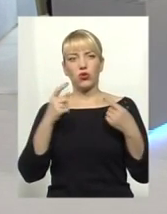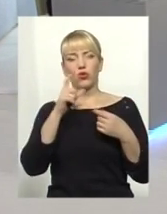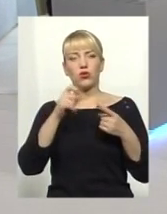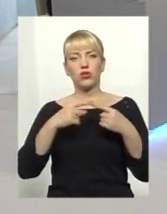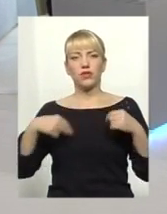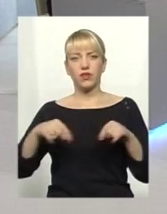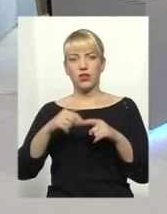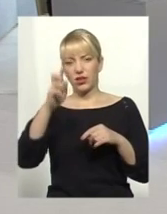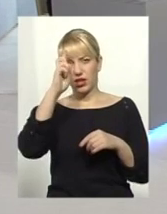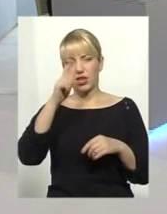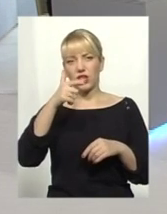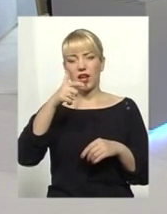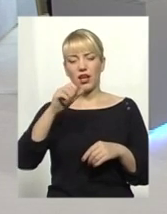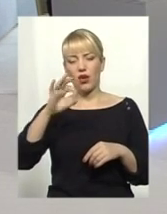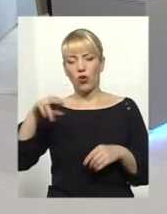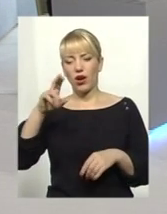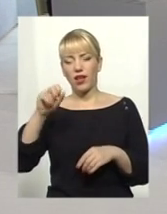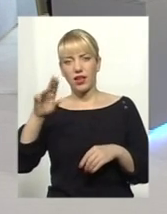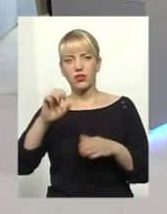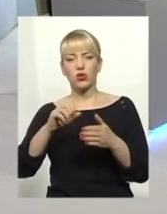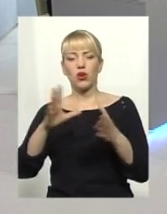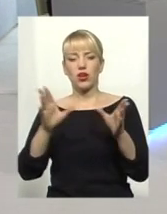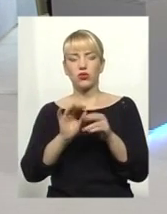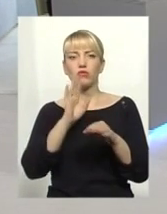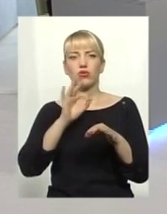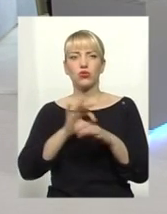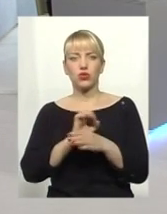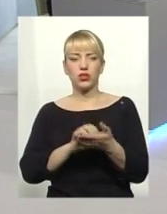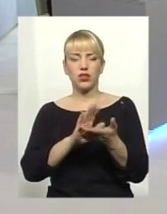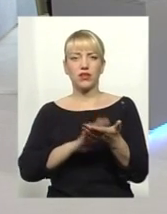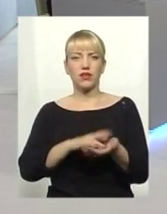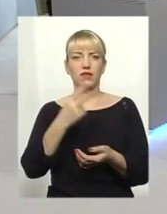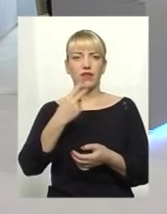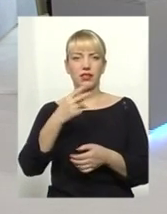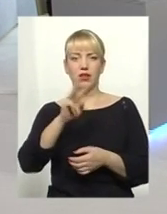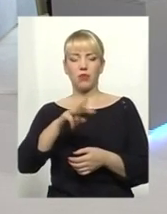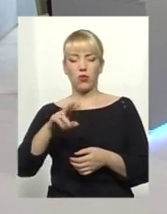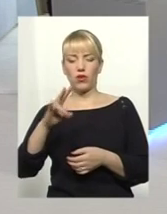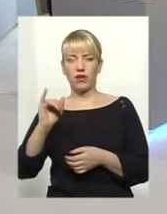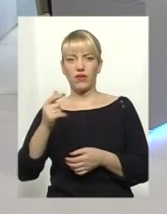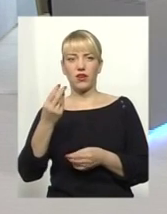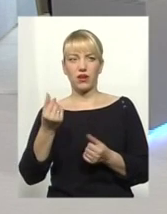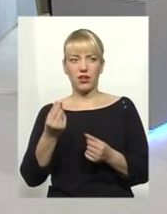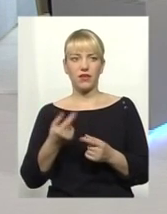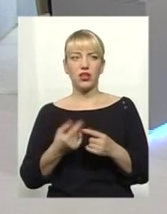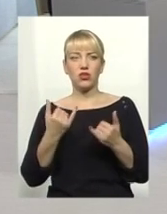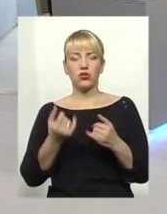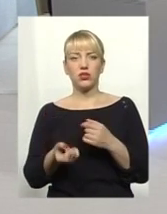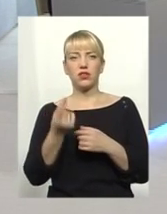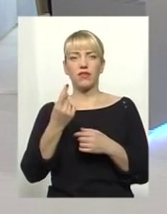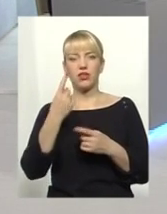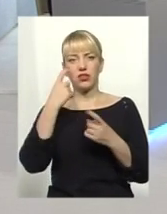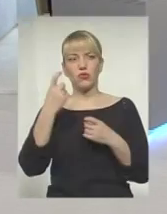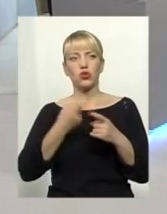Держгеокадастру разом з дружиною задекларували понад 20 мільйонів гривень. До речі, сьогодні з'явилася інформація, що